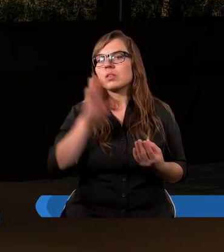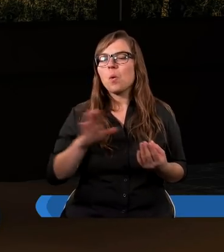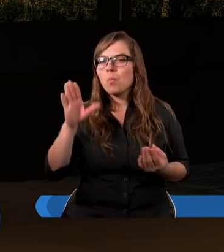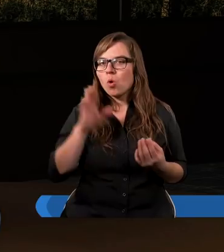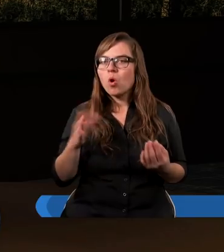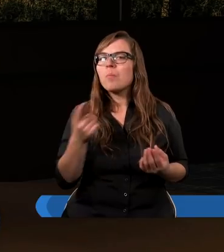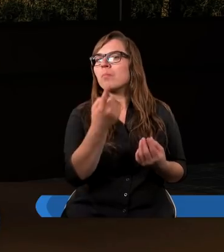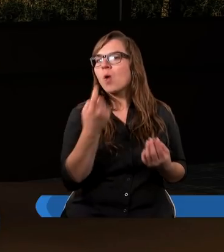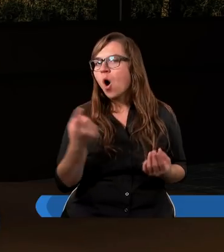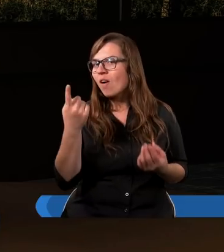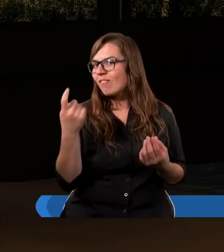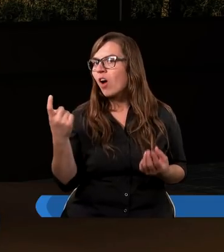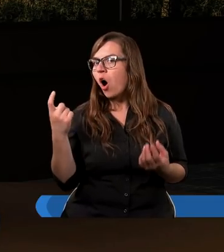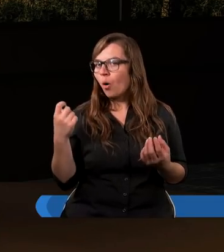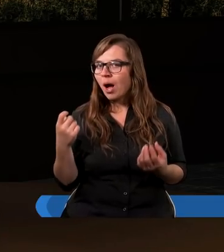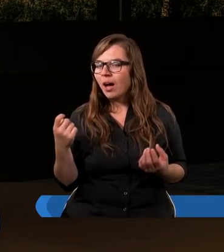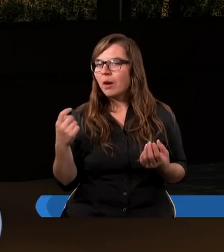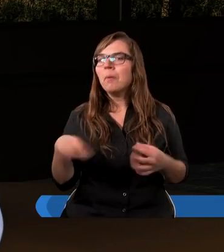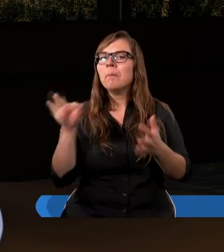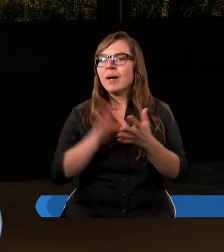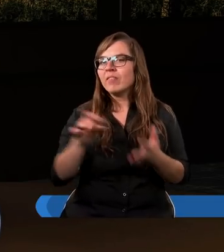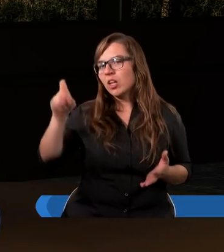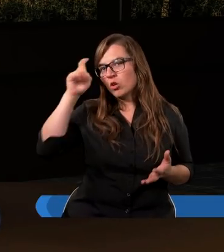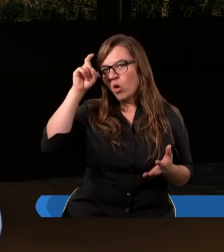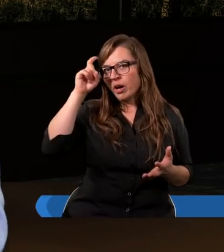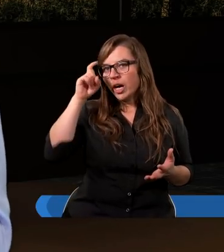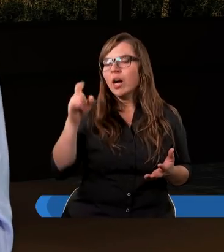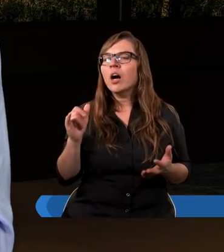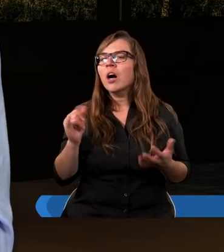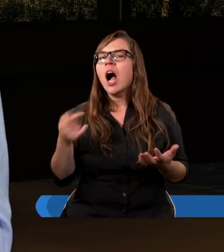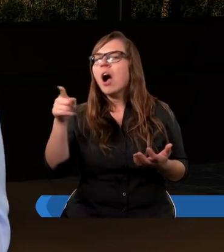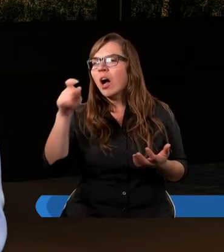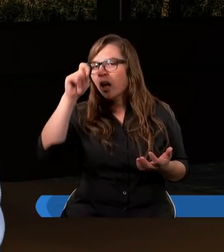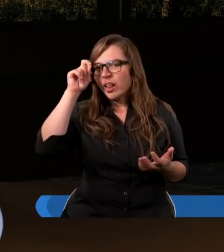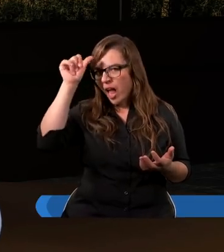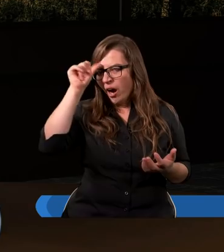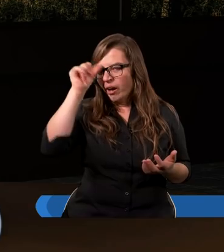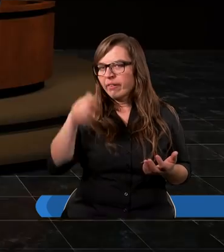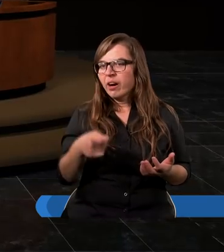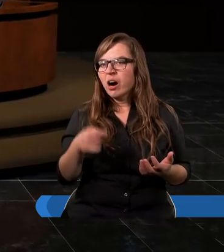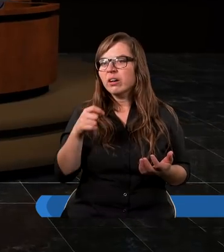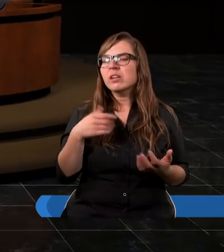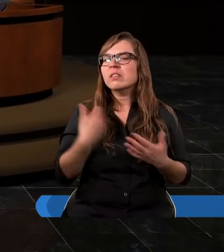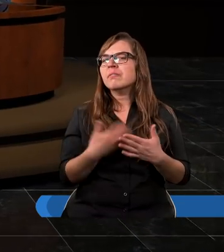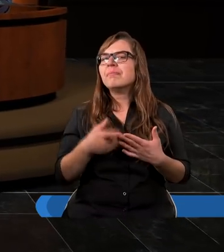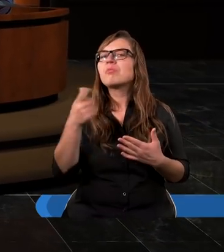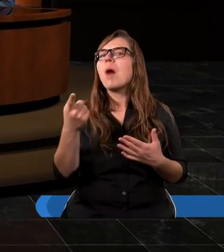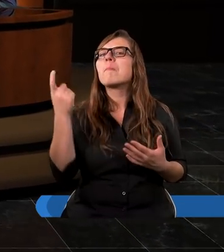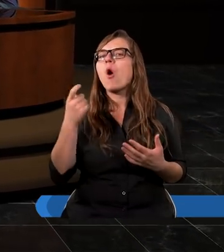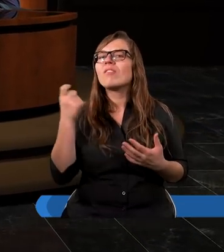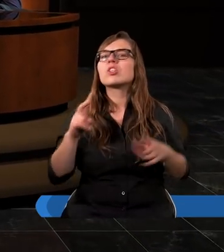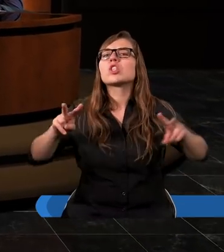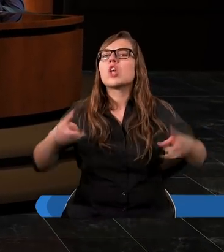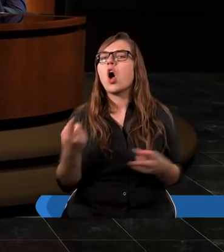powołał pewnego człowieka. Jak on się nazywał? Dlaczego go powołał?